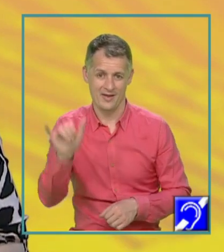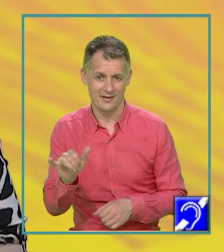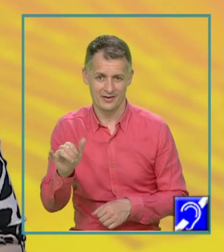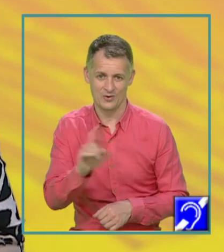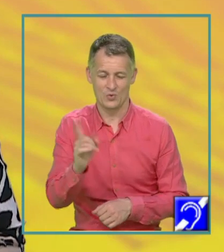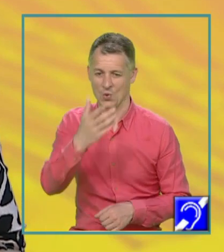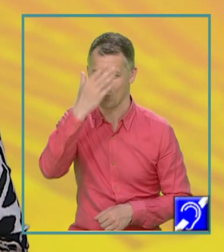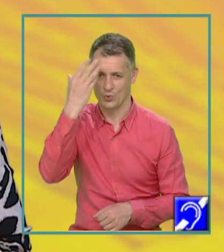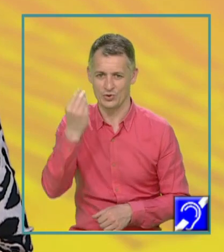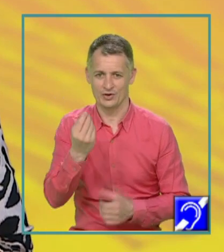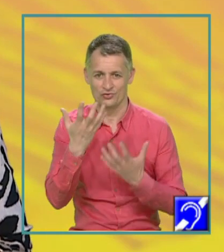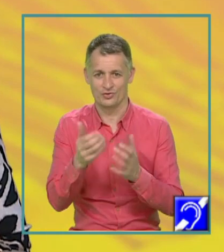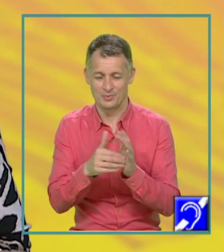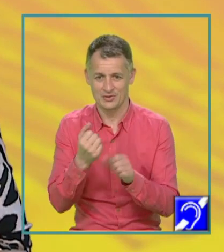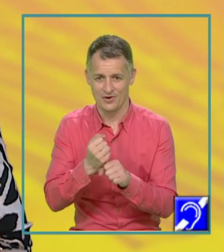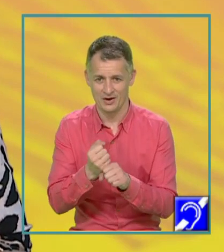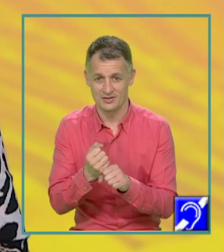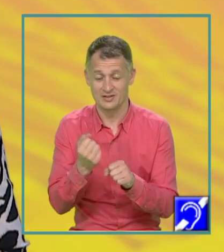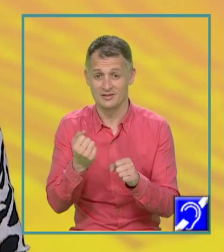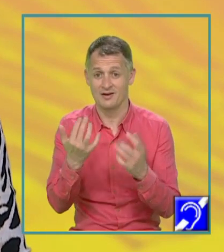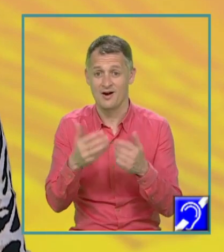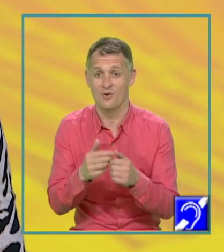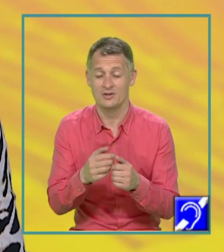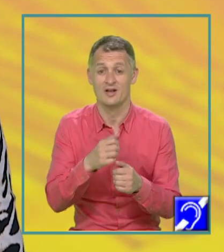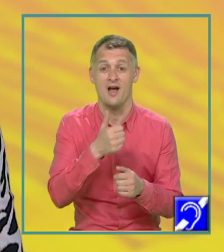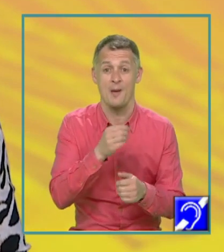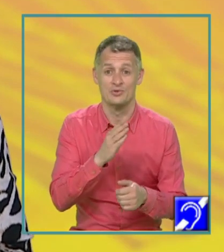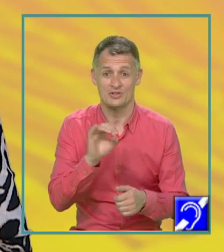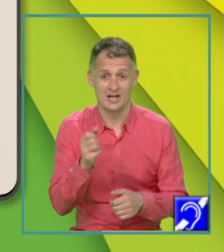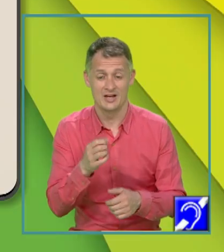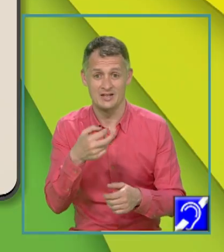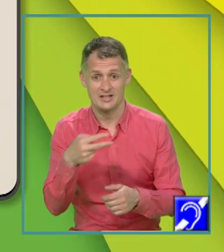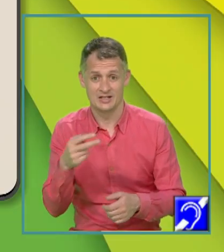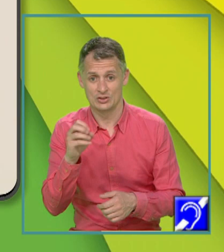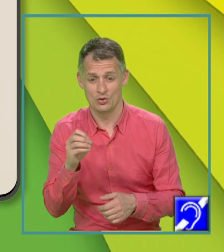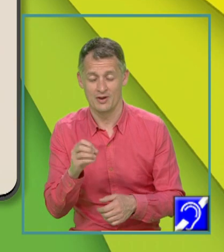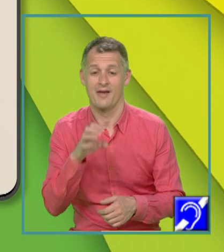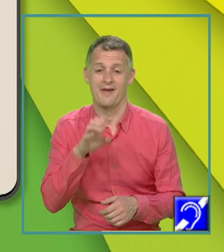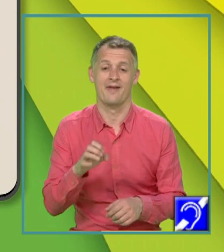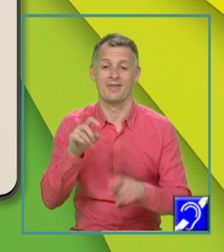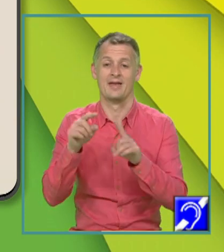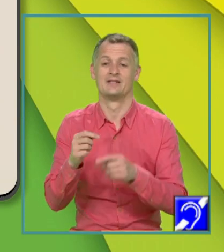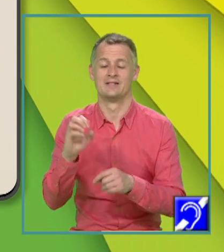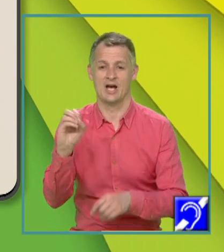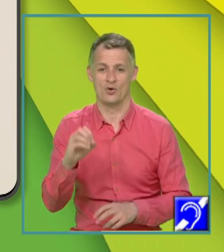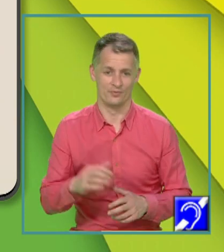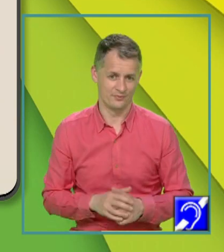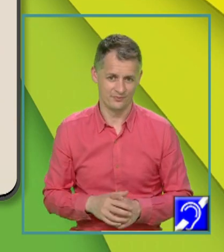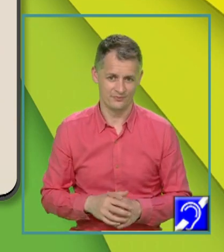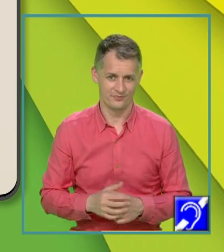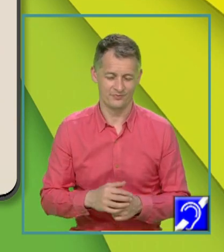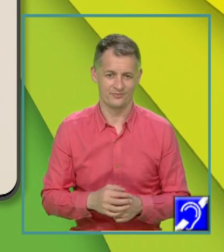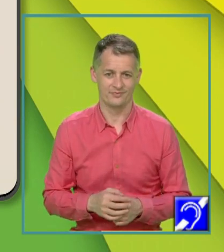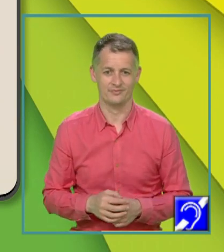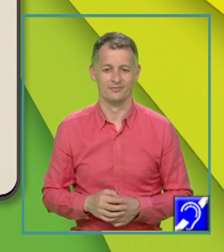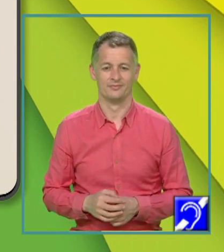uit ce trebuie să fac să calculez pentru că abscisa fiind 0 F de 0. Nu în ultimul rând